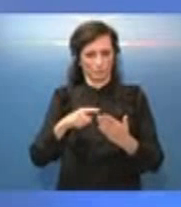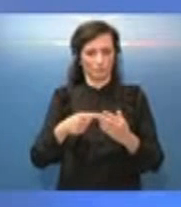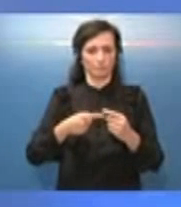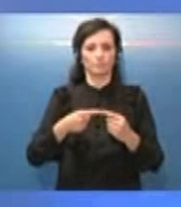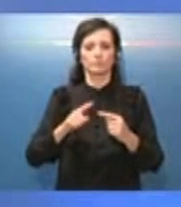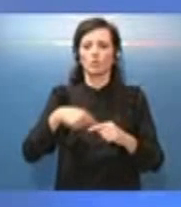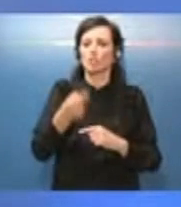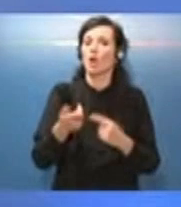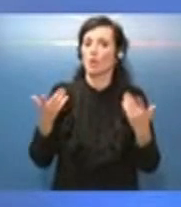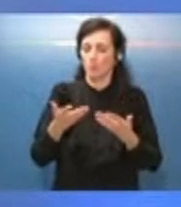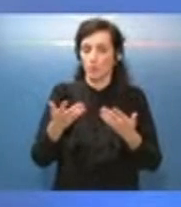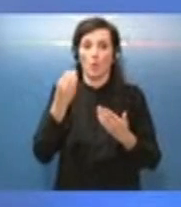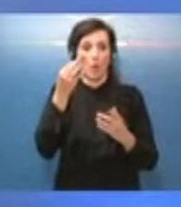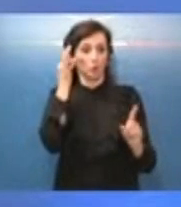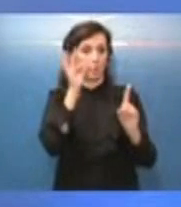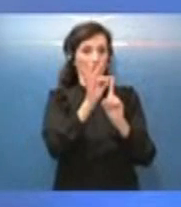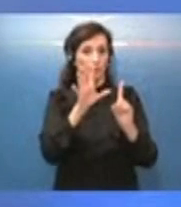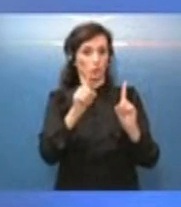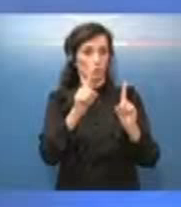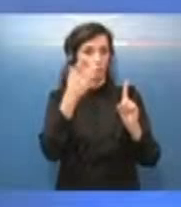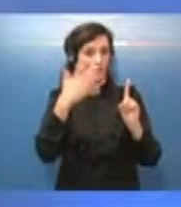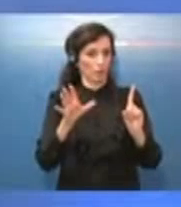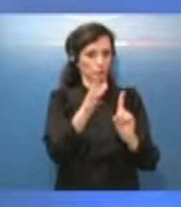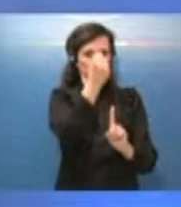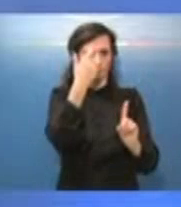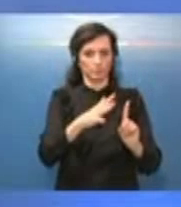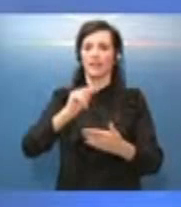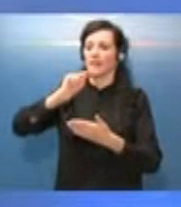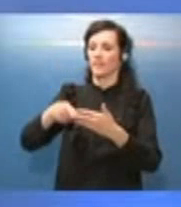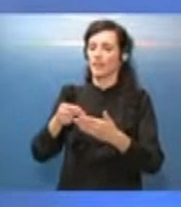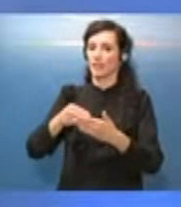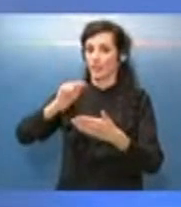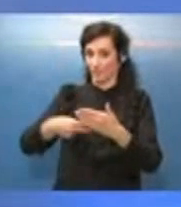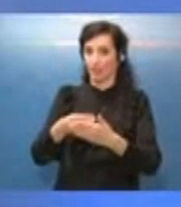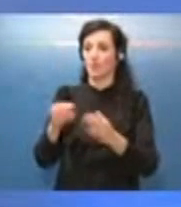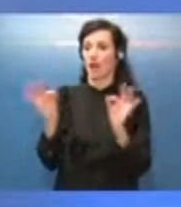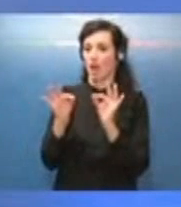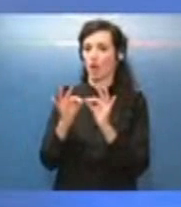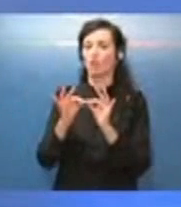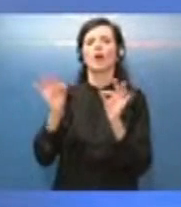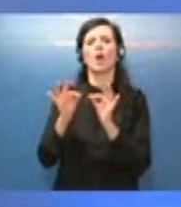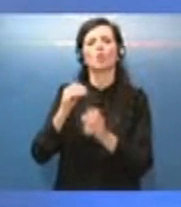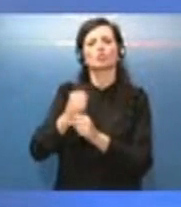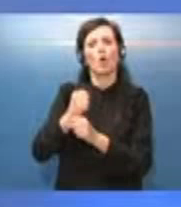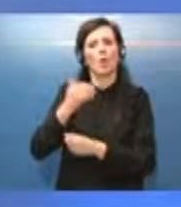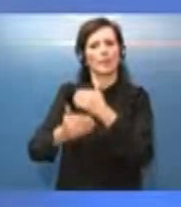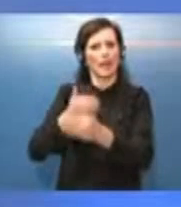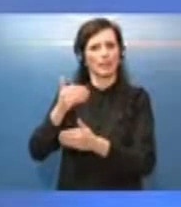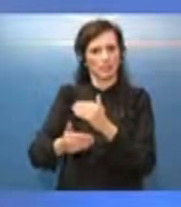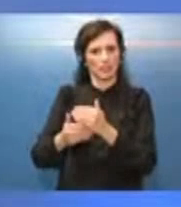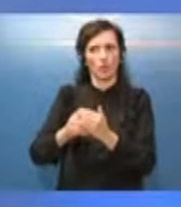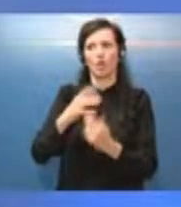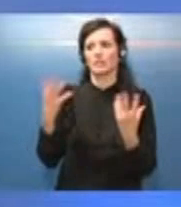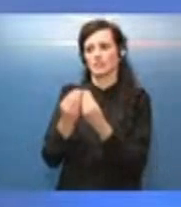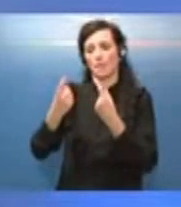conseguiremo questi obiettivi si firmerà un accordo con la Commissione che si chiama accordo operativo nessun altro paese è riuscito tranne